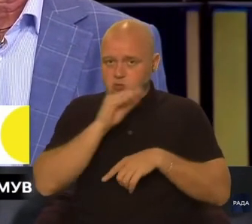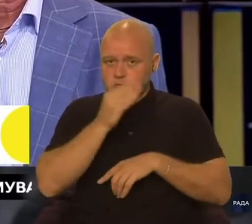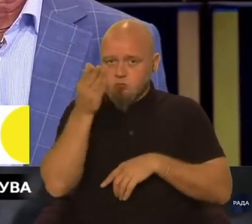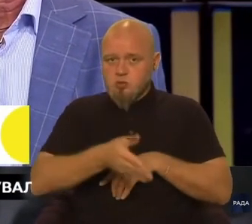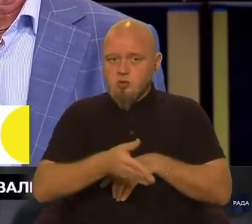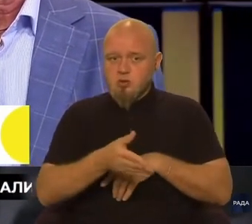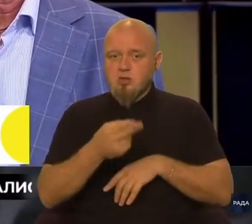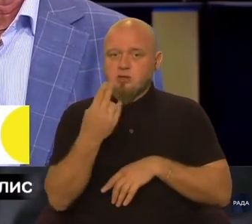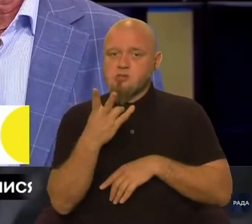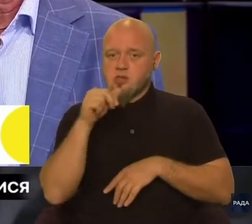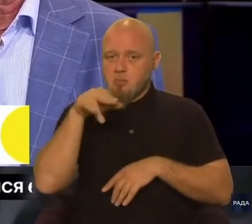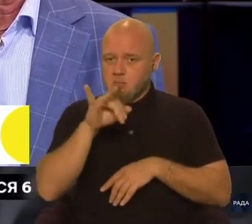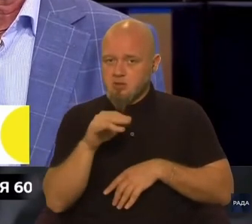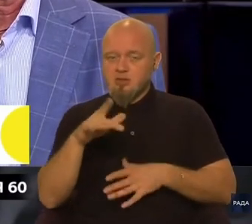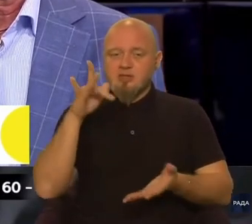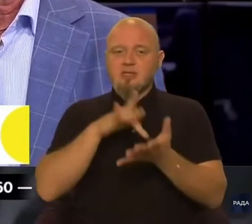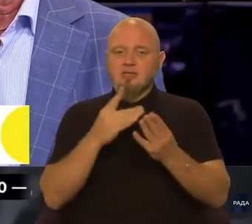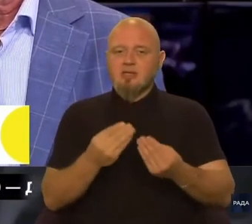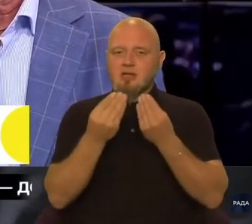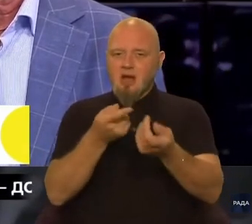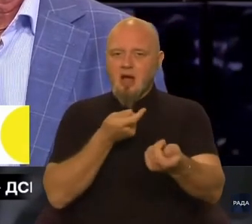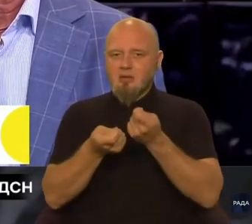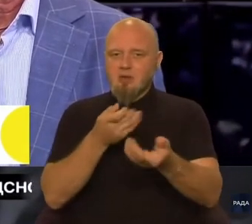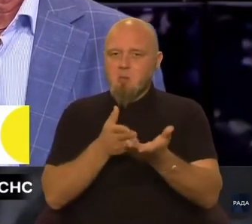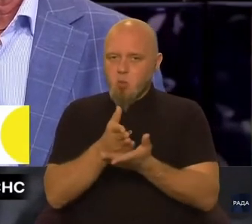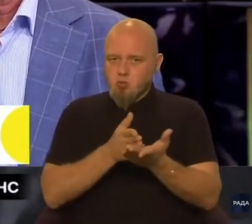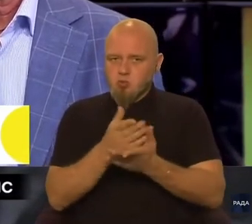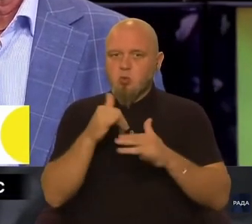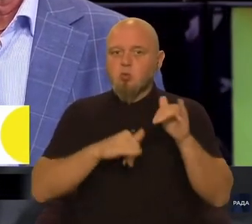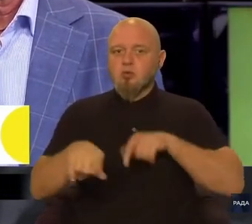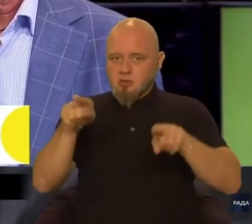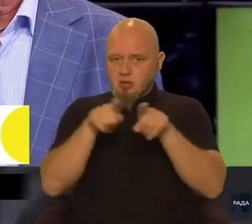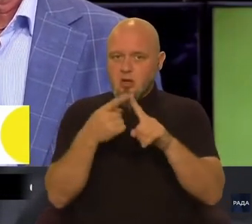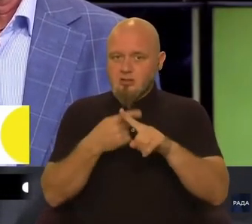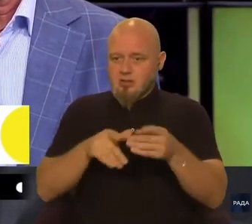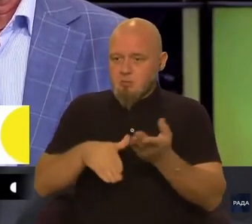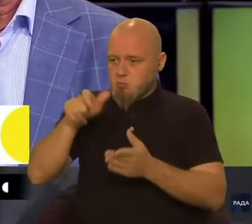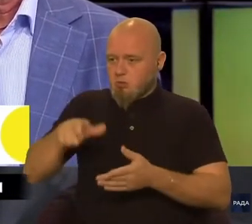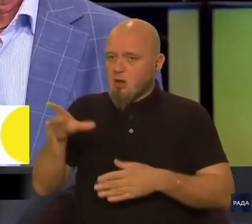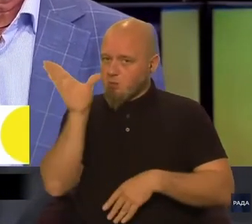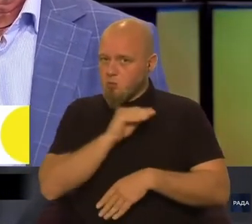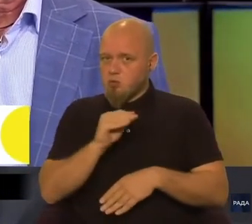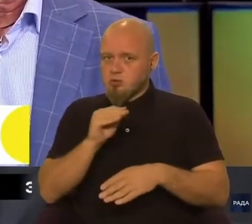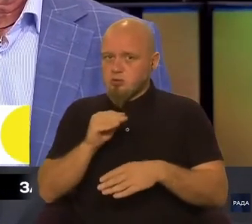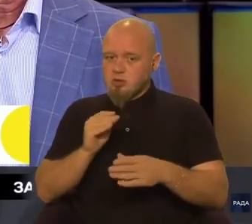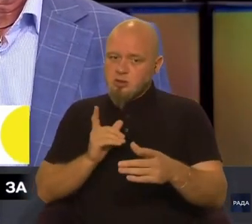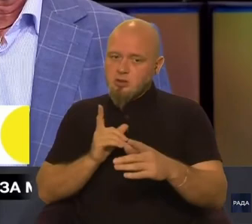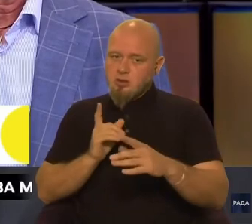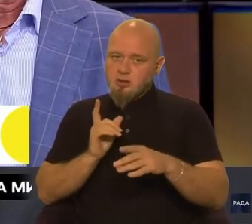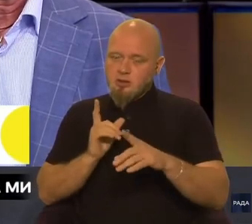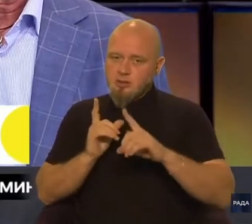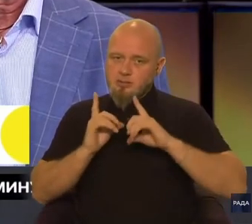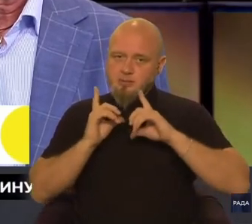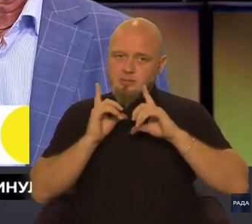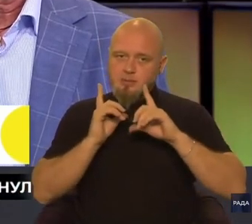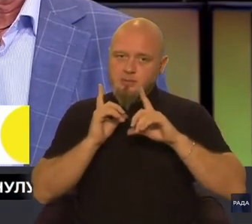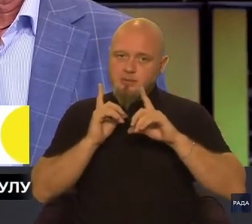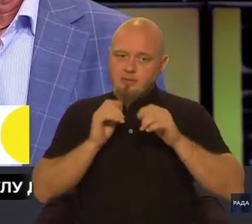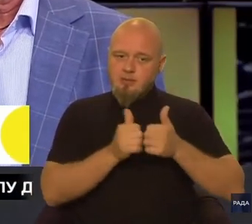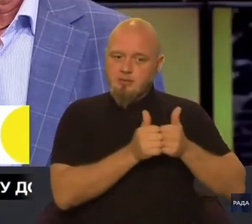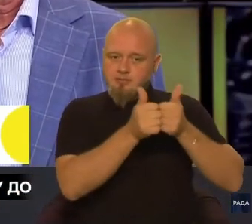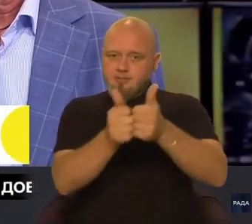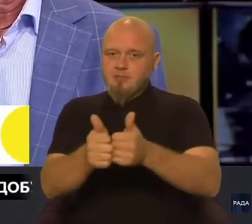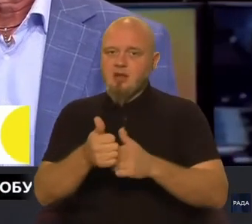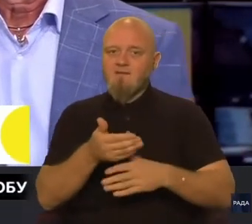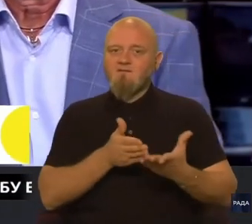бути ЦНАПи, центри надання адмінпослуг, куди також цей помічник може маршрутувати ветерана. І у